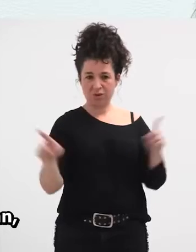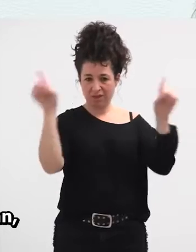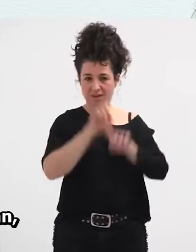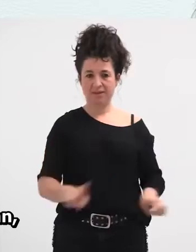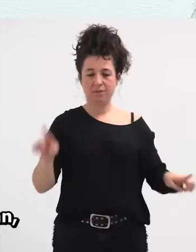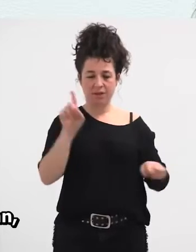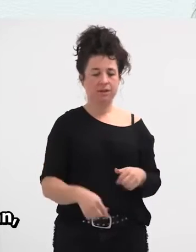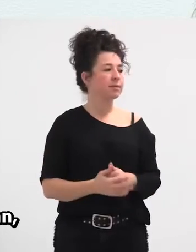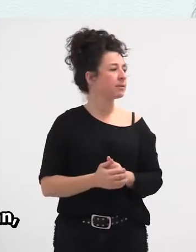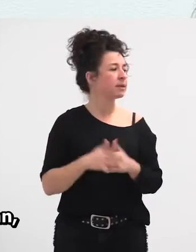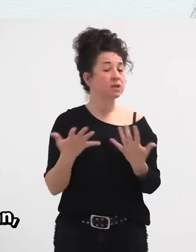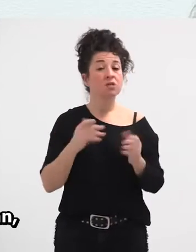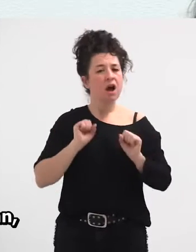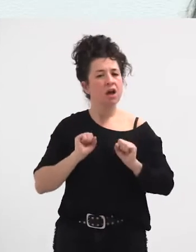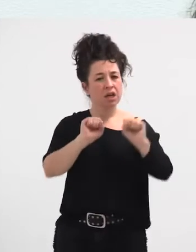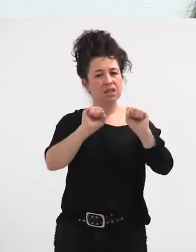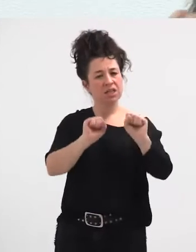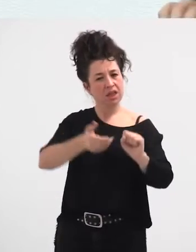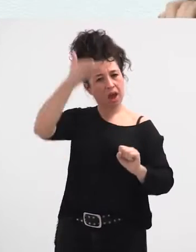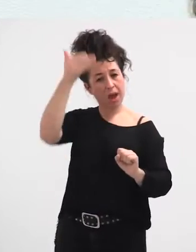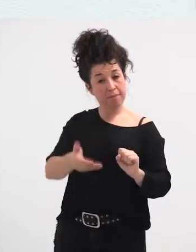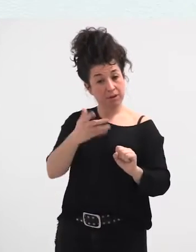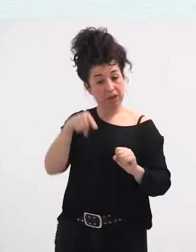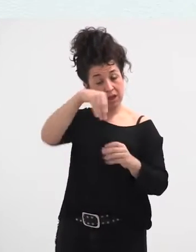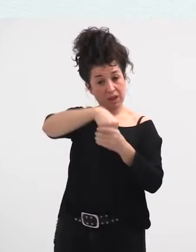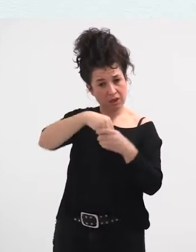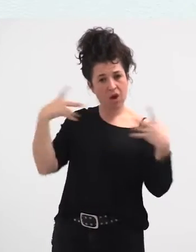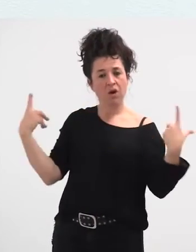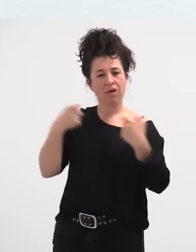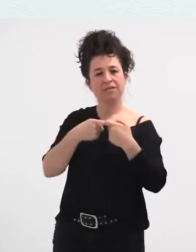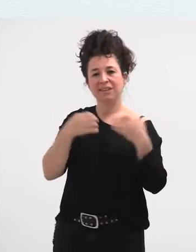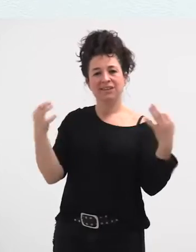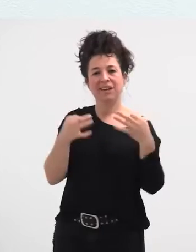bat gatazka honetan, eta oso interesgarria izan dira epaitegiak.